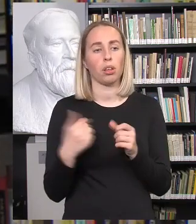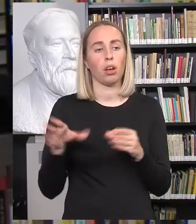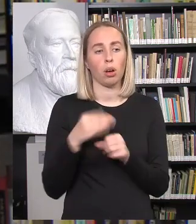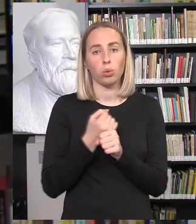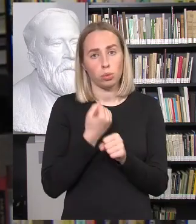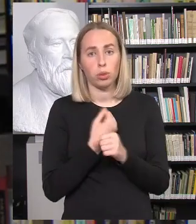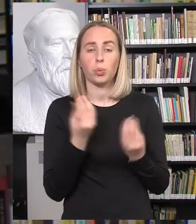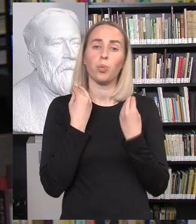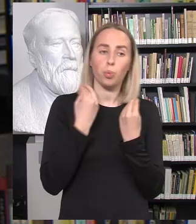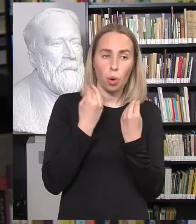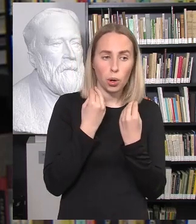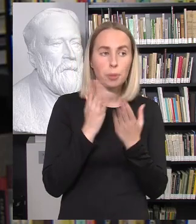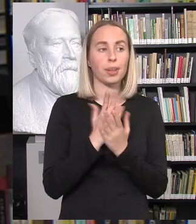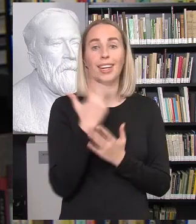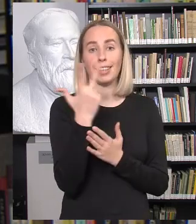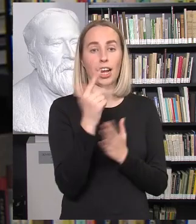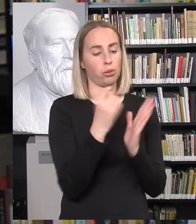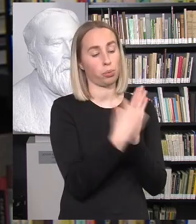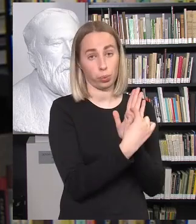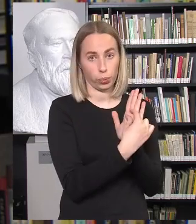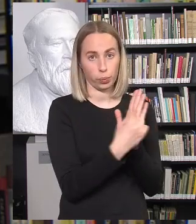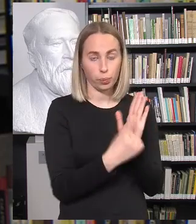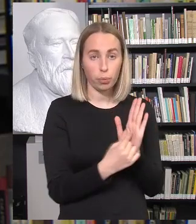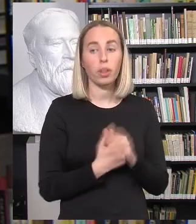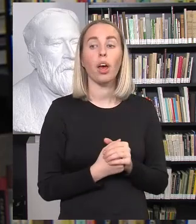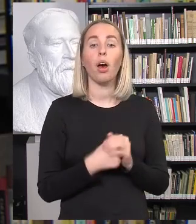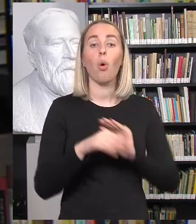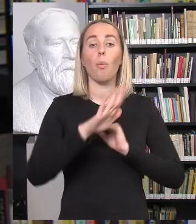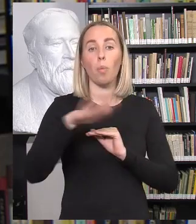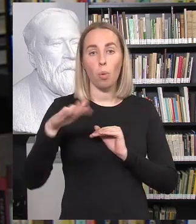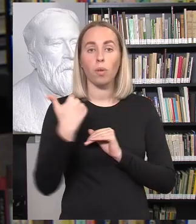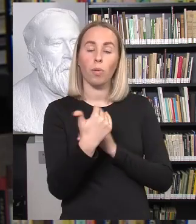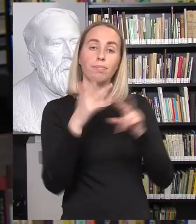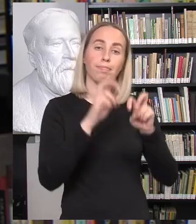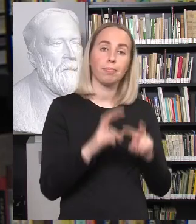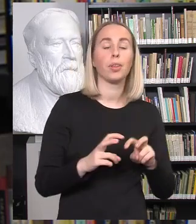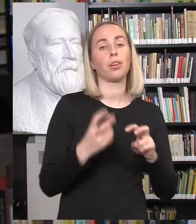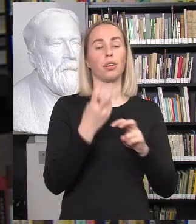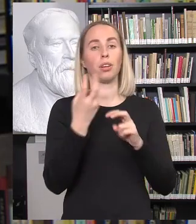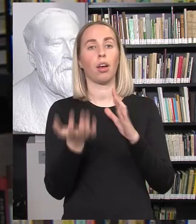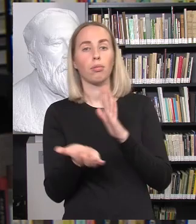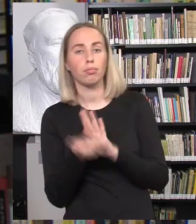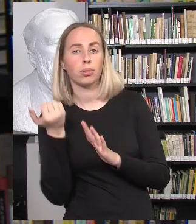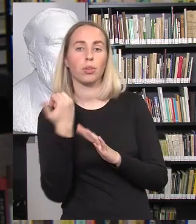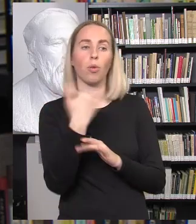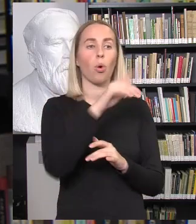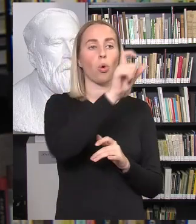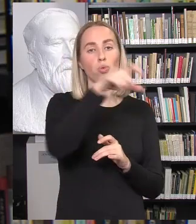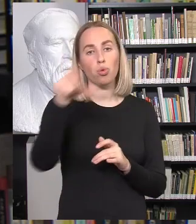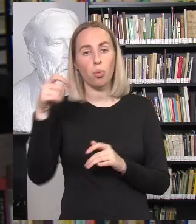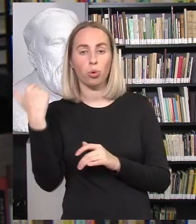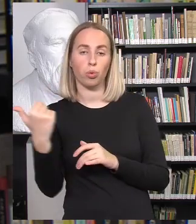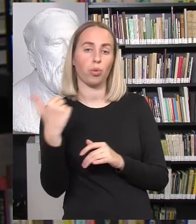yra, reiškis, trečias punktas, kad reiškis mokinys tyrinėja atpažįsta ir įvardė kitų žmonių, grupių, pomegius, savybės,